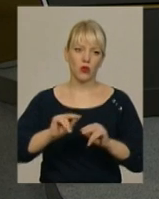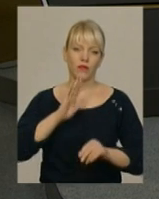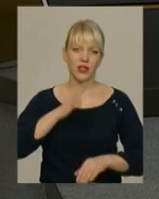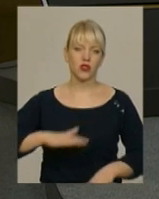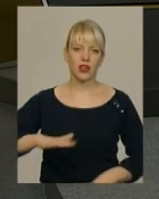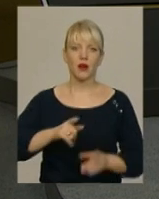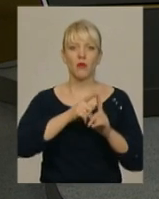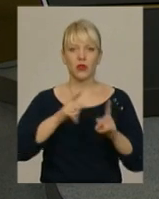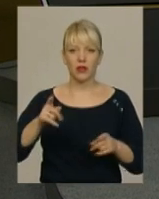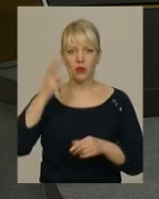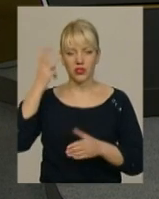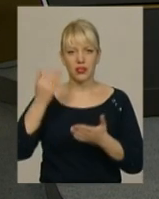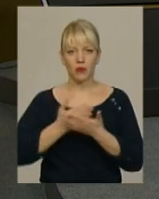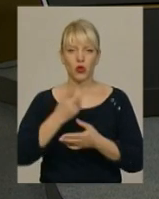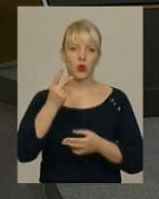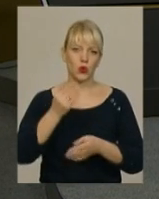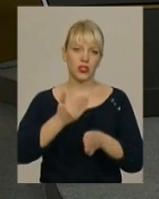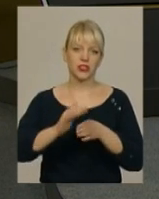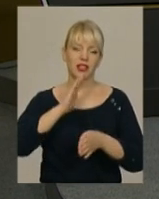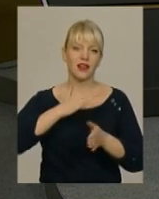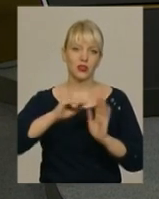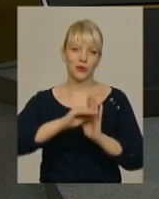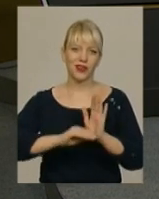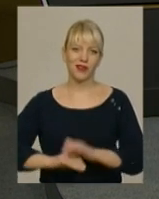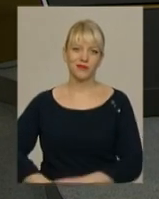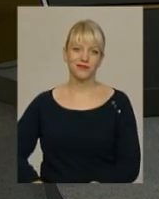Триває Педільська панорама і зараз анонс другої частини програми.